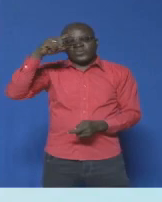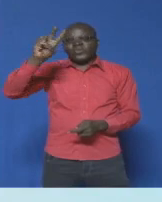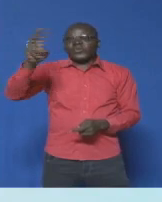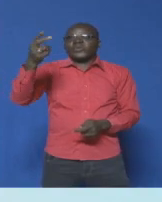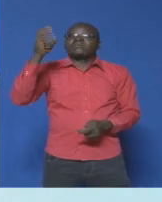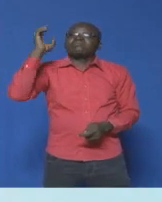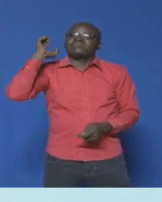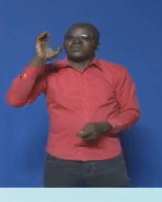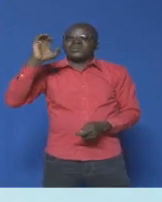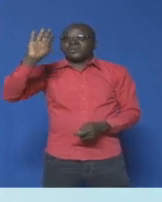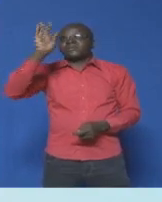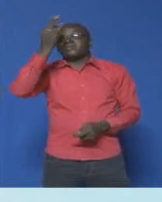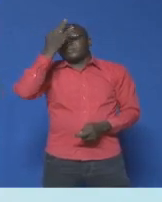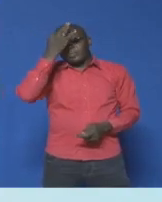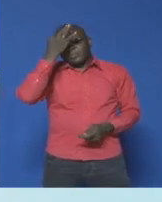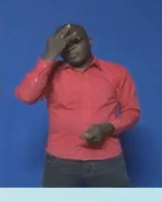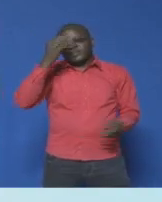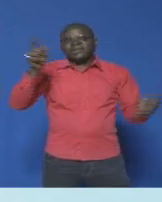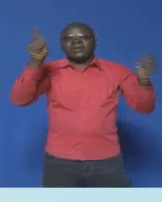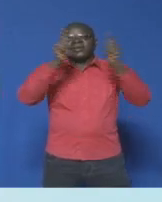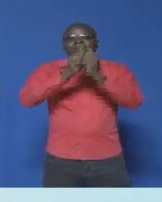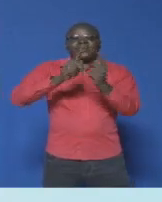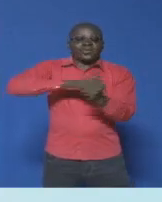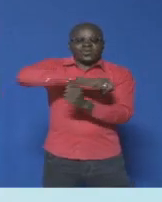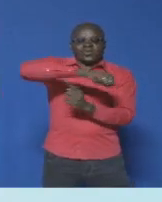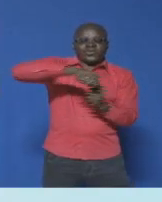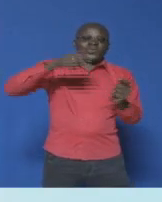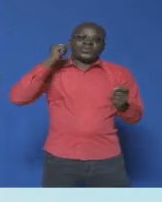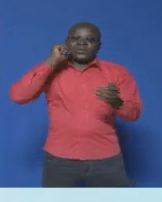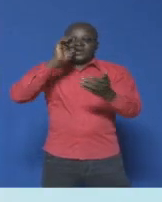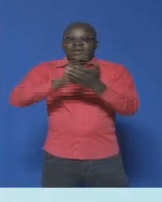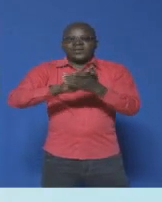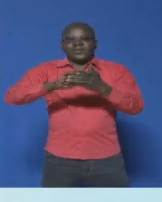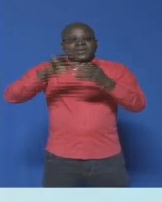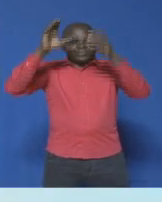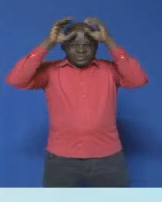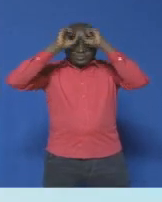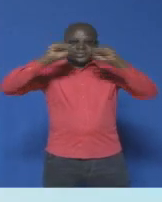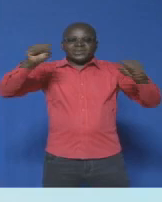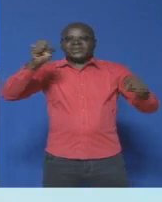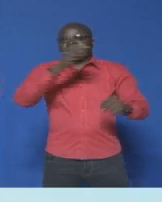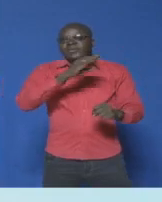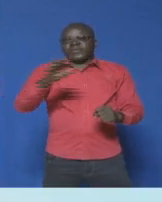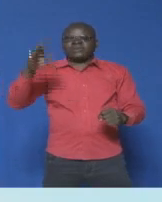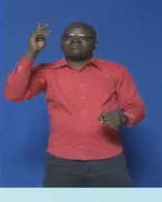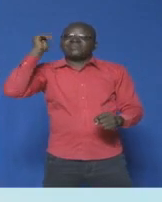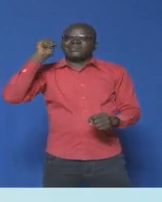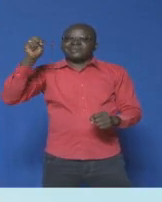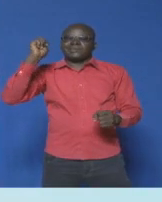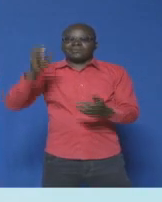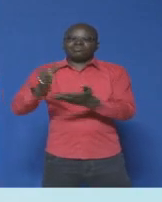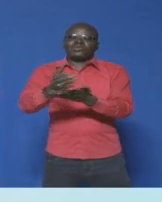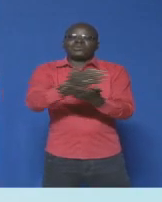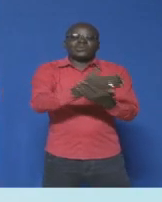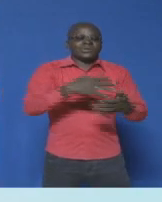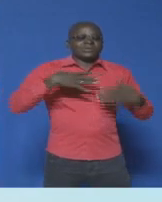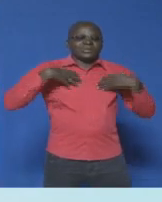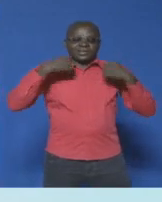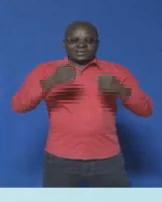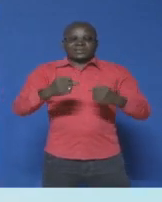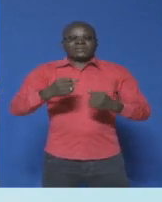fédération. Réunis autour de l'épouse du président du Faso, elles sonnent la mobilisation en faveur de la santé et de la reproduction.